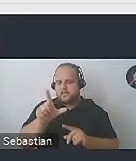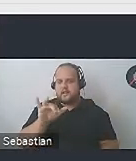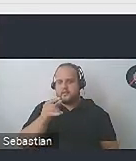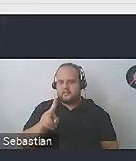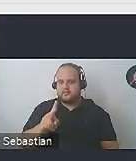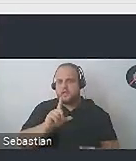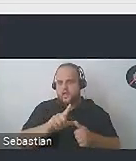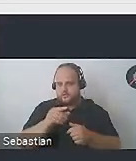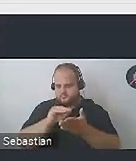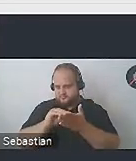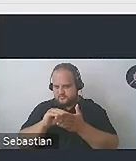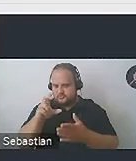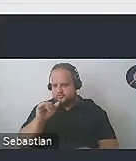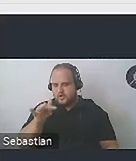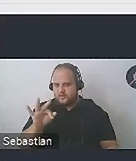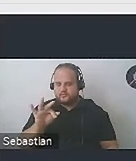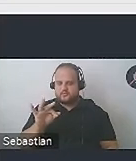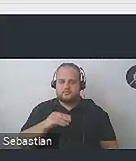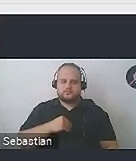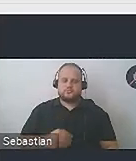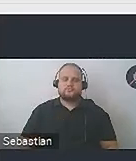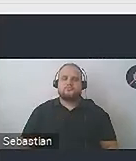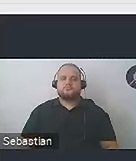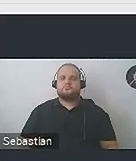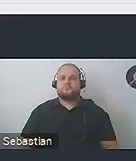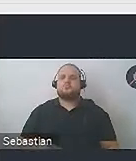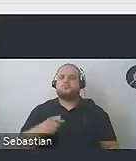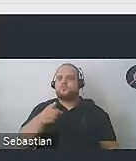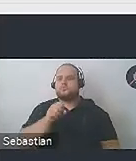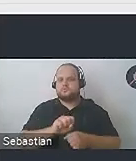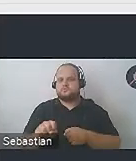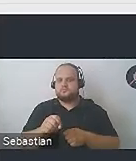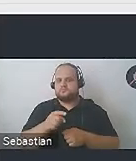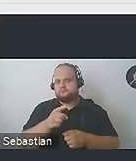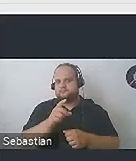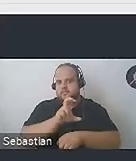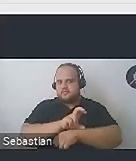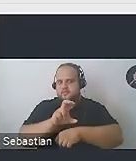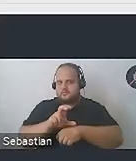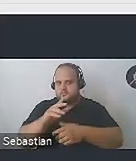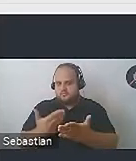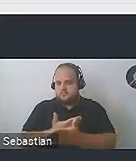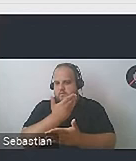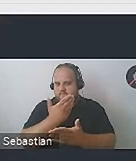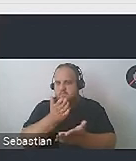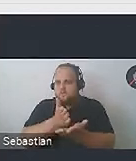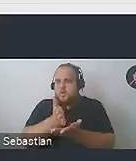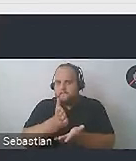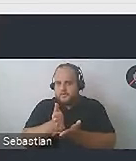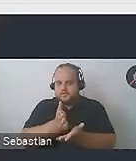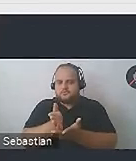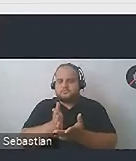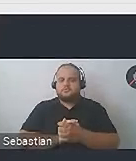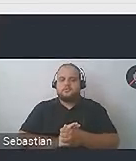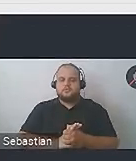aktywności na czacie. Więc tak, to są technologie asystujące. Technologia asystująca to